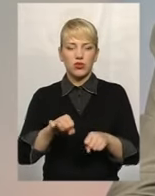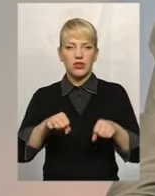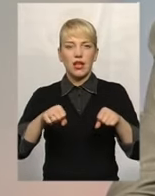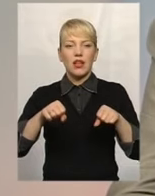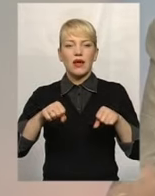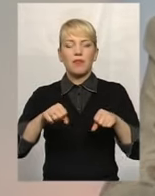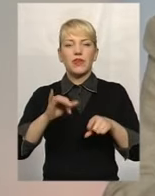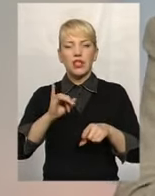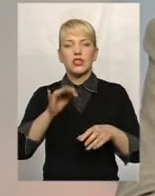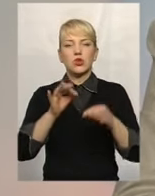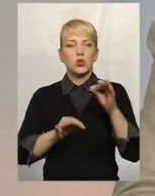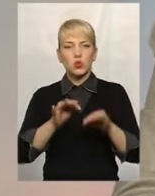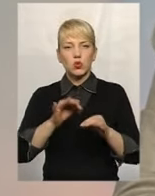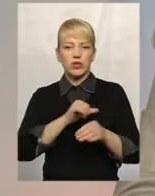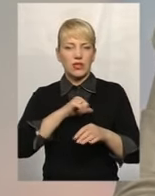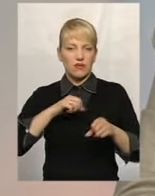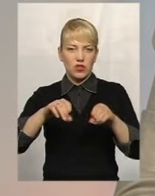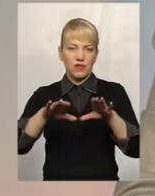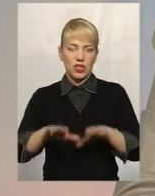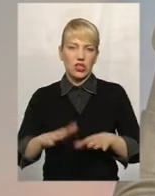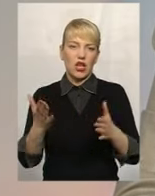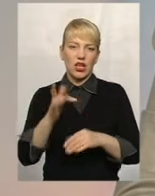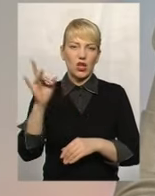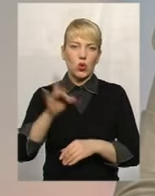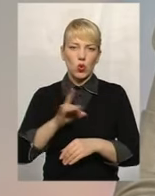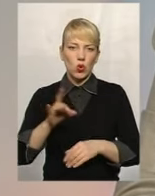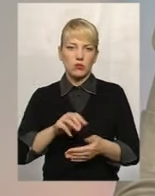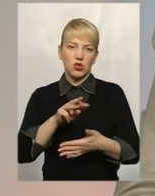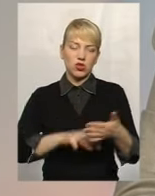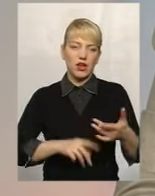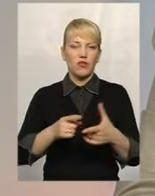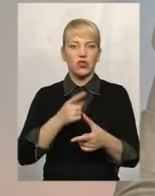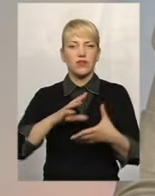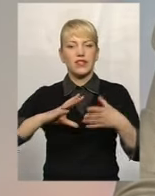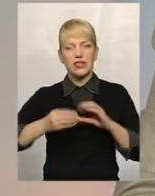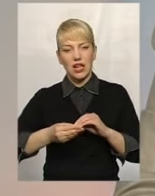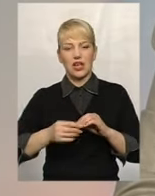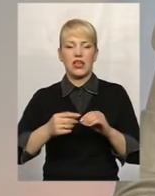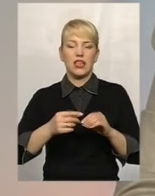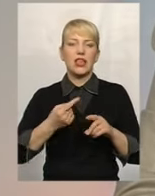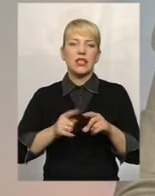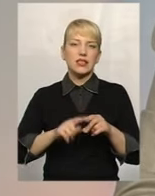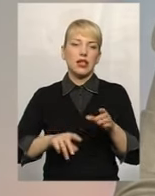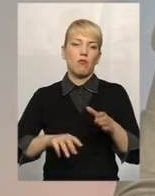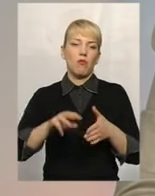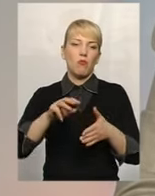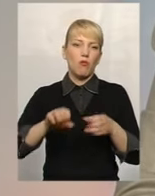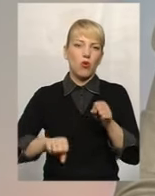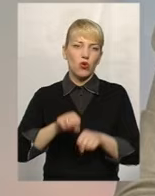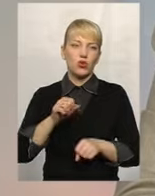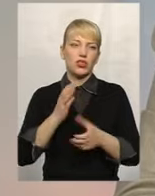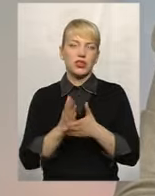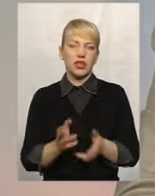суд вже вирішує, який розмір штрафу і чи взагалі ці порушення несуть суспільну